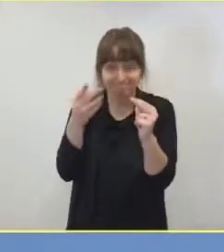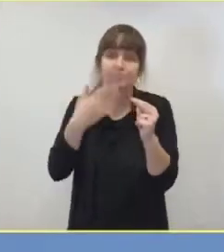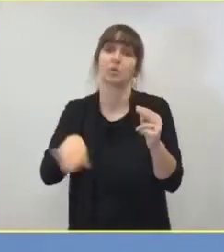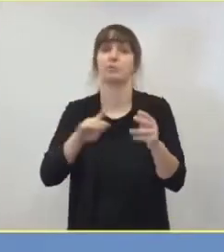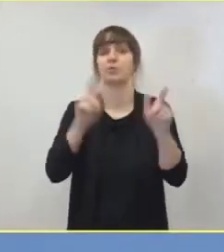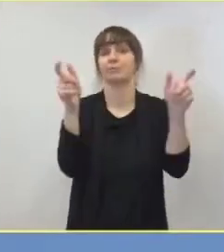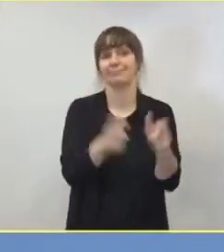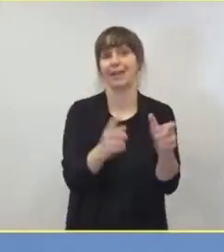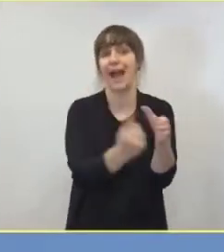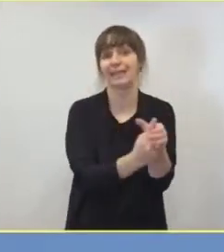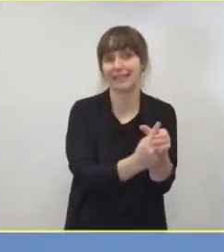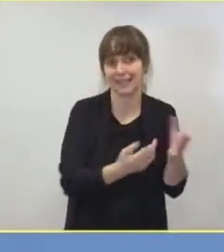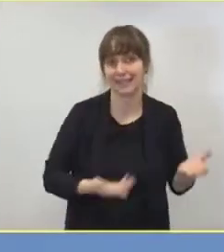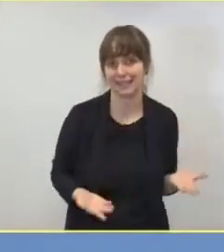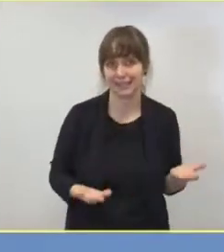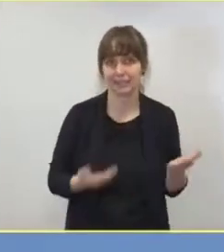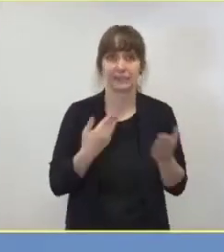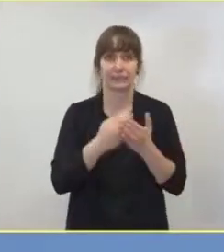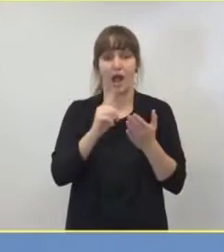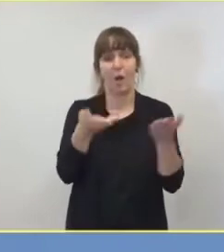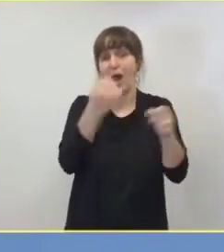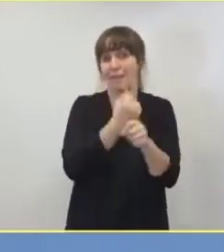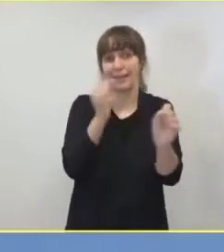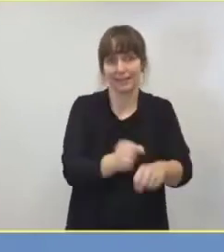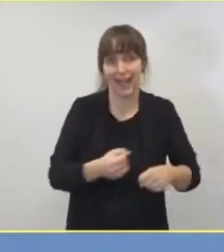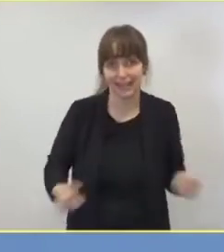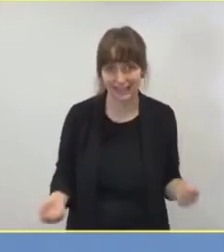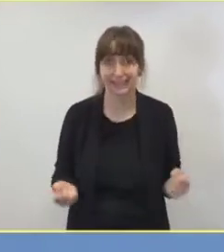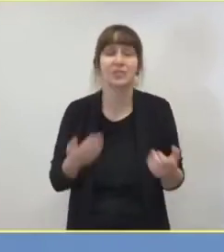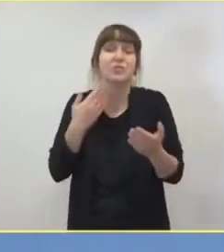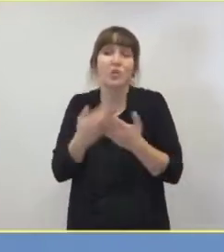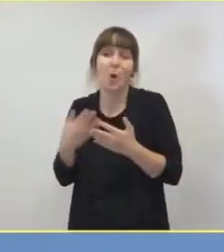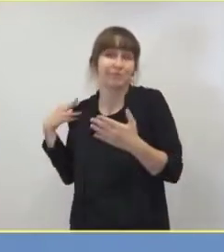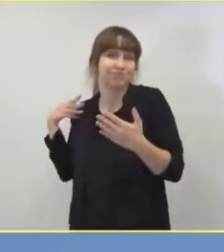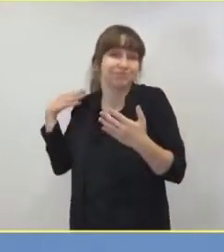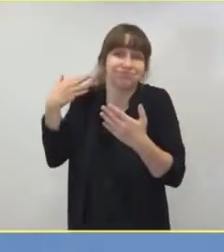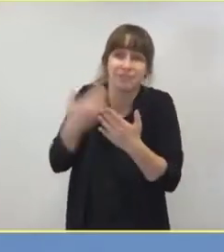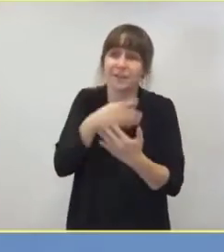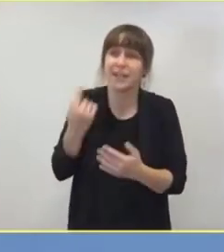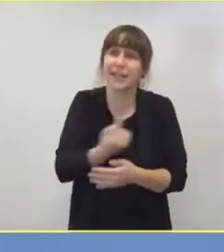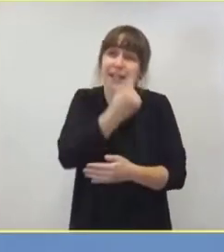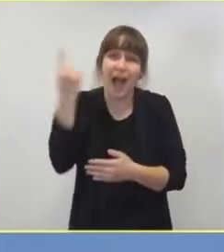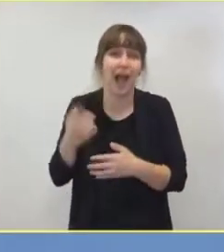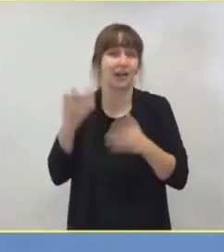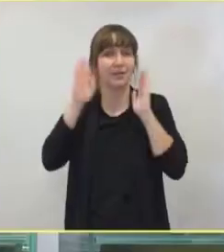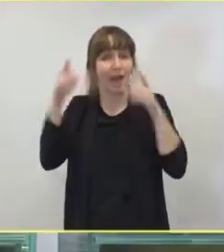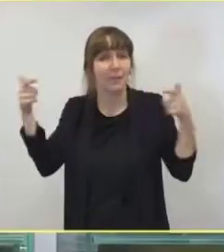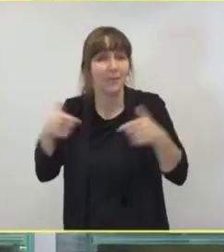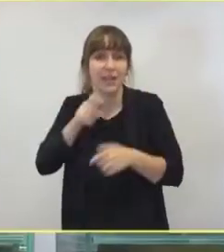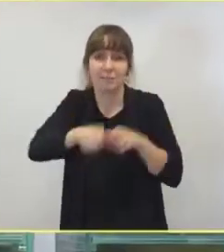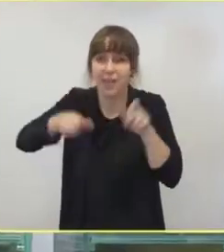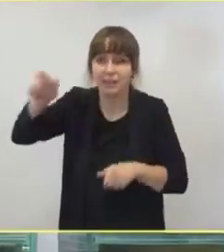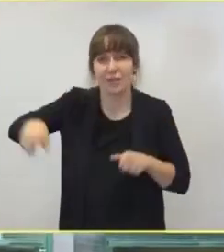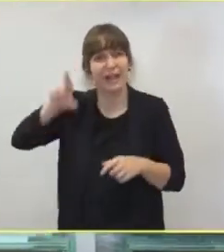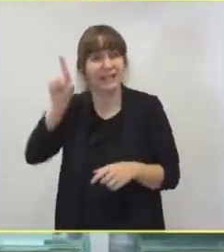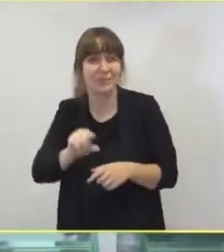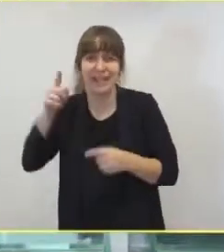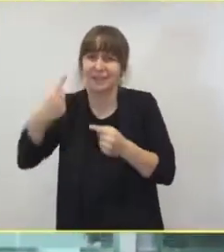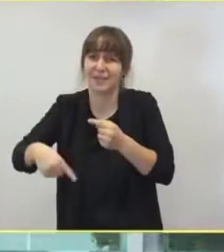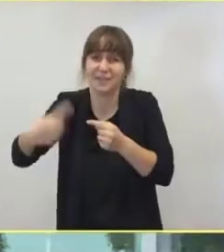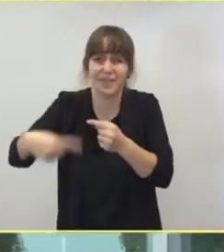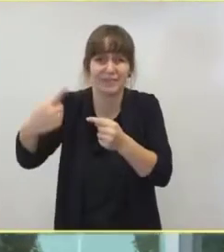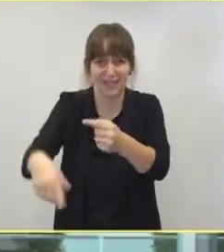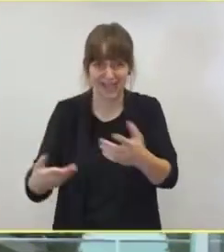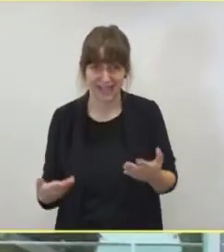jahrelang bekannten erheblichen Mangels an Fachpflegepersonal, an dem sich verständlicherweise in diesem Jahr wenig bis gar nichts